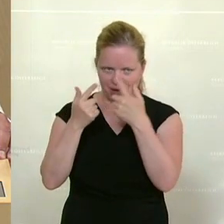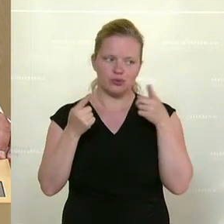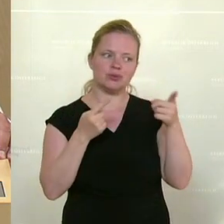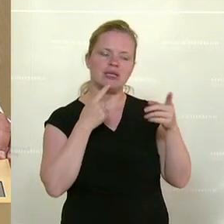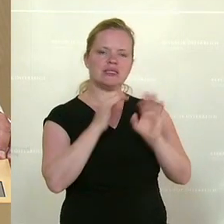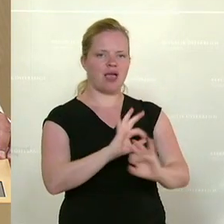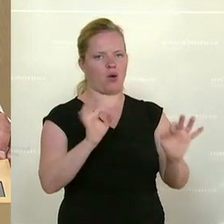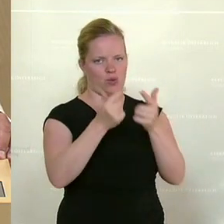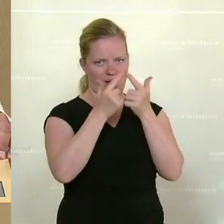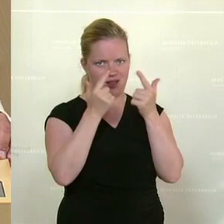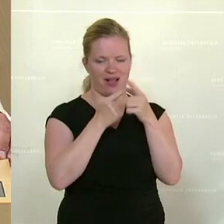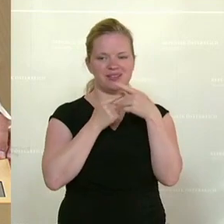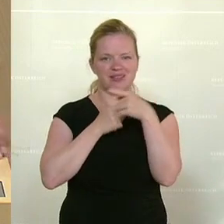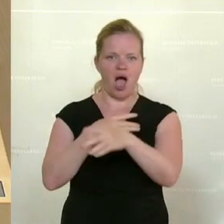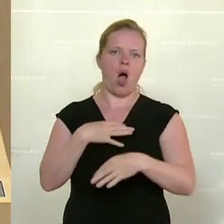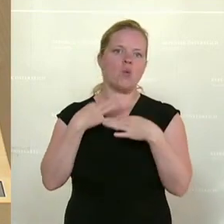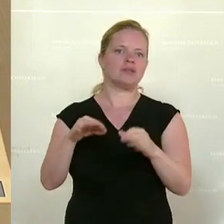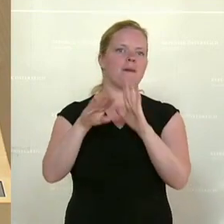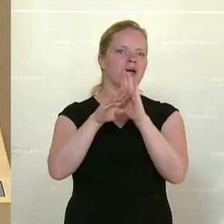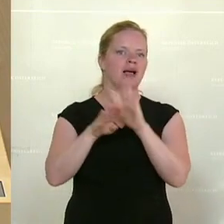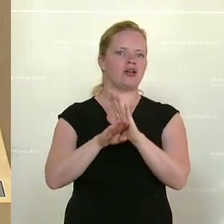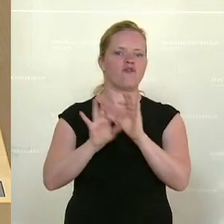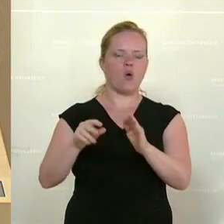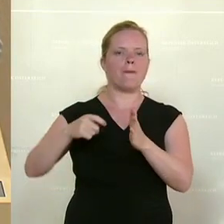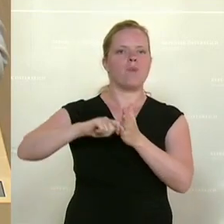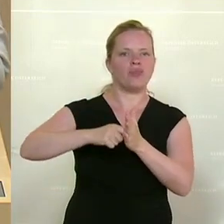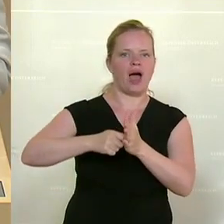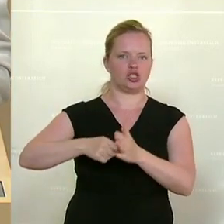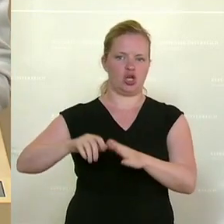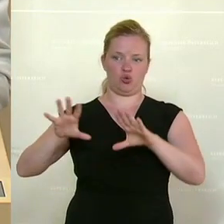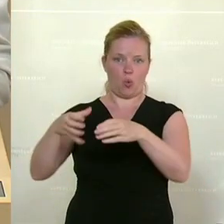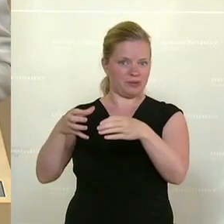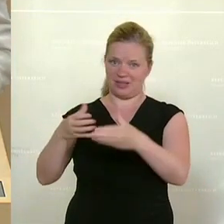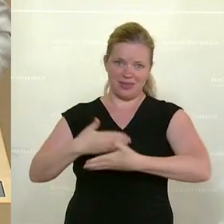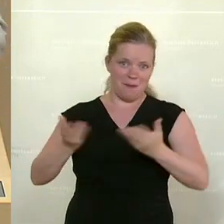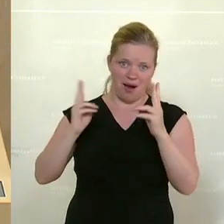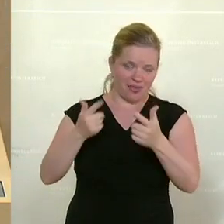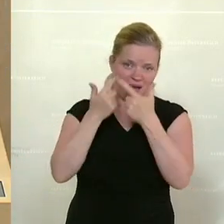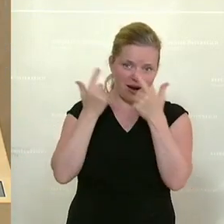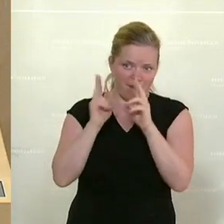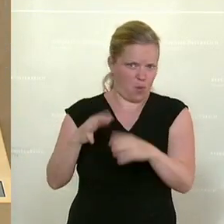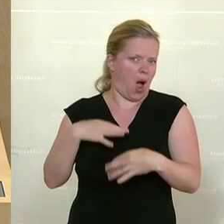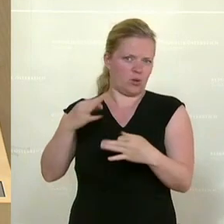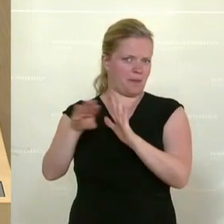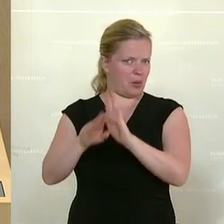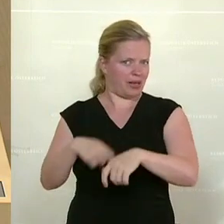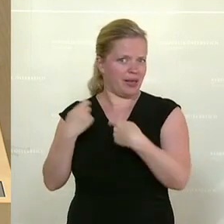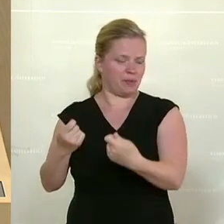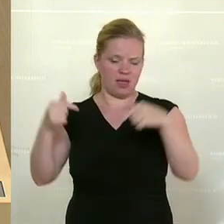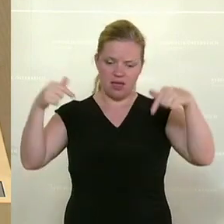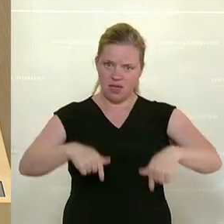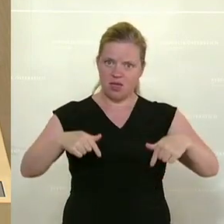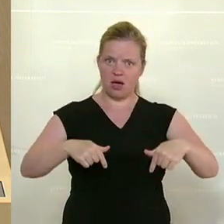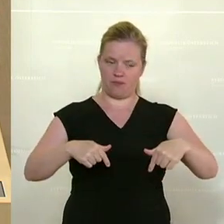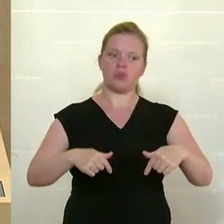auch sehr gut erklärt, diese Ausnahmeregelung, für Montagetrupps, die ja überhaupt keiner erklären kann. Das heißt, wenn ich in Österreich eine Montage